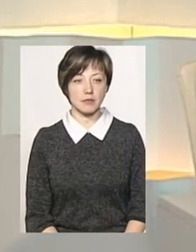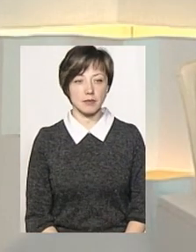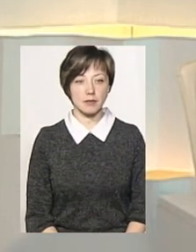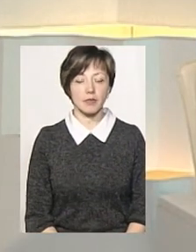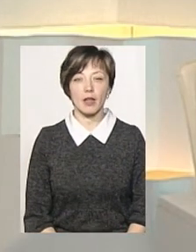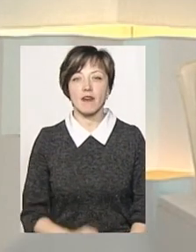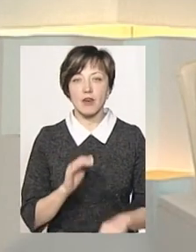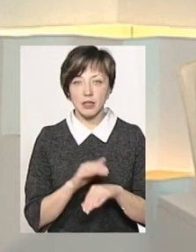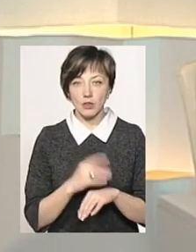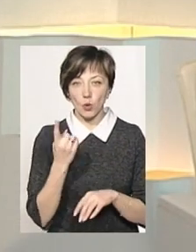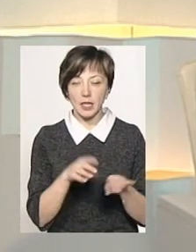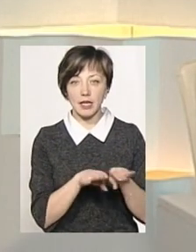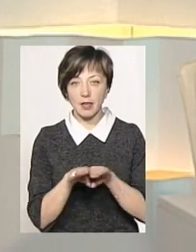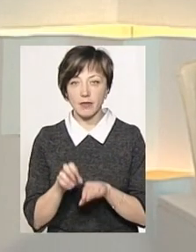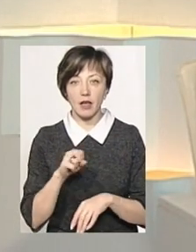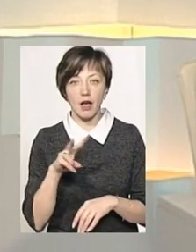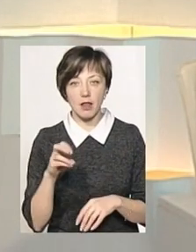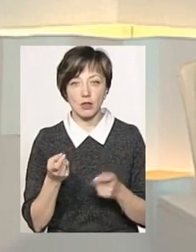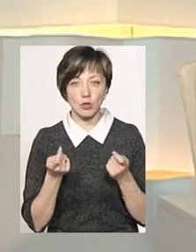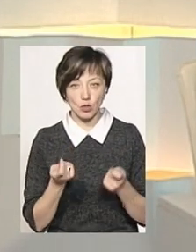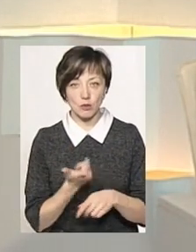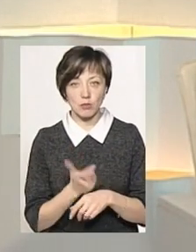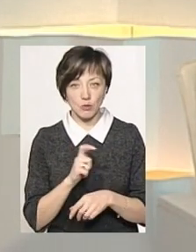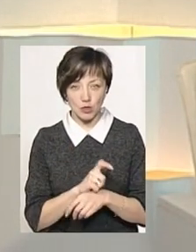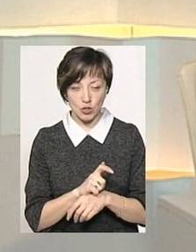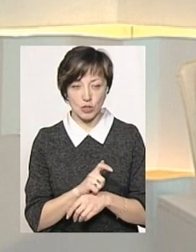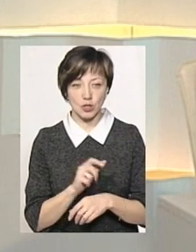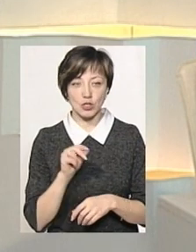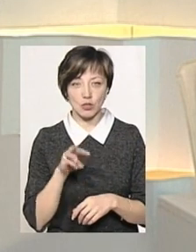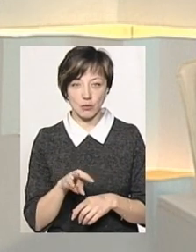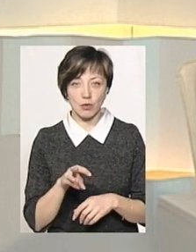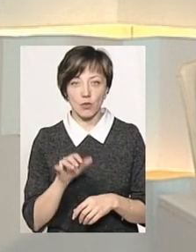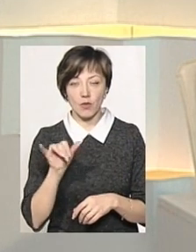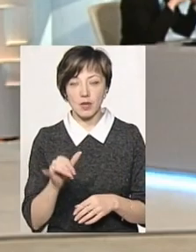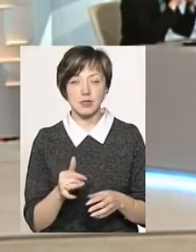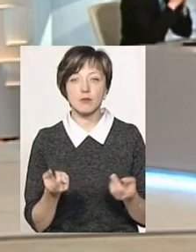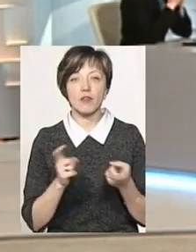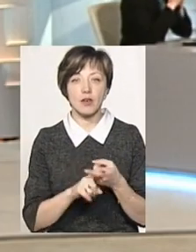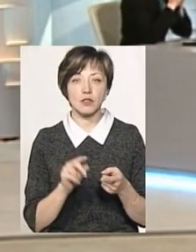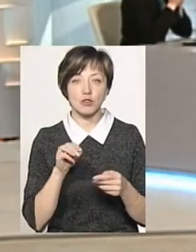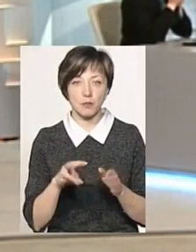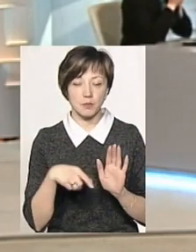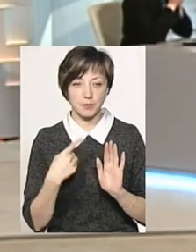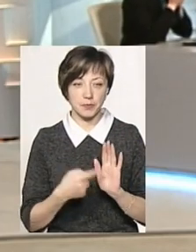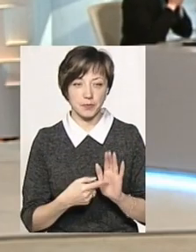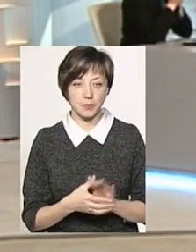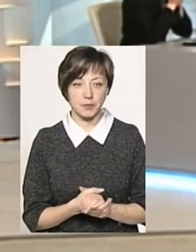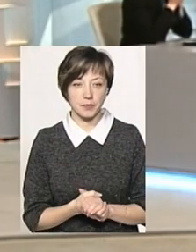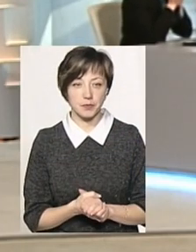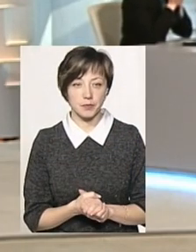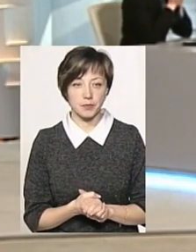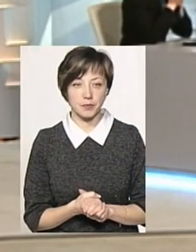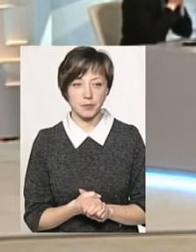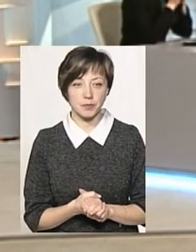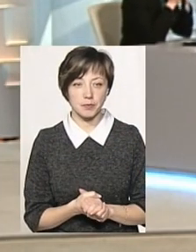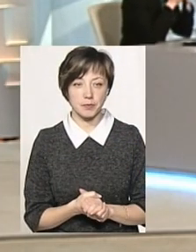Так, фактично на один рівень, але все ж таки трошечки більше. З чим це взагалі пов'язано? Ну, так